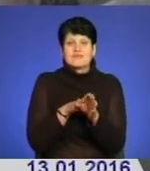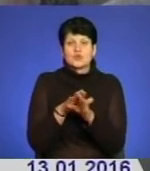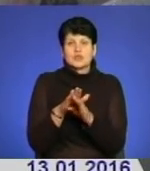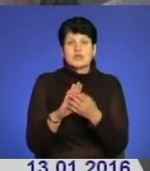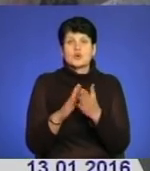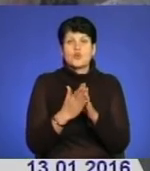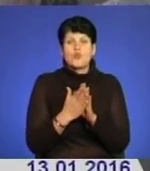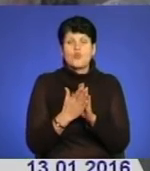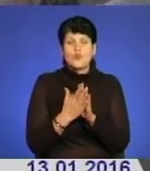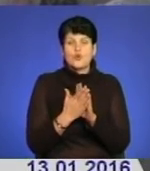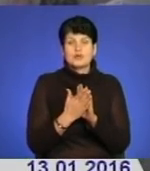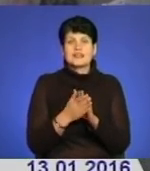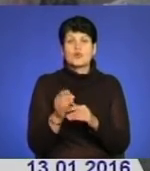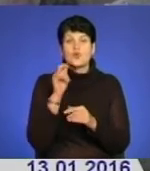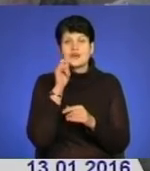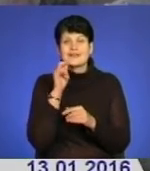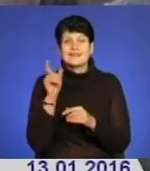між Україною і Європейським Союзом.